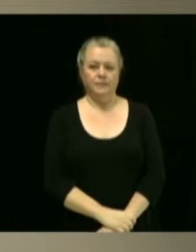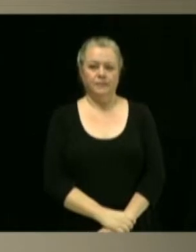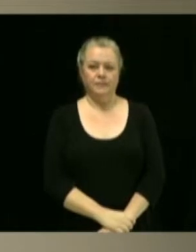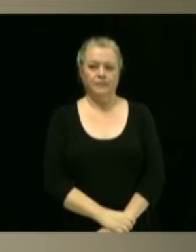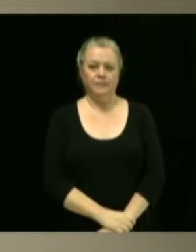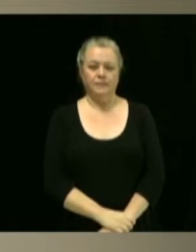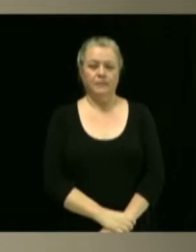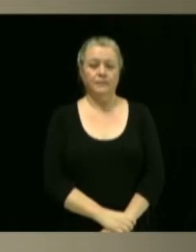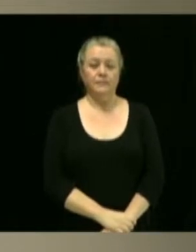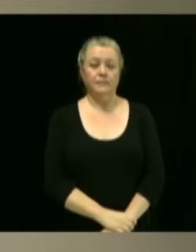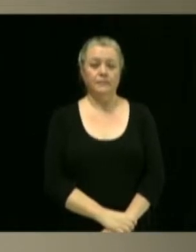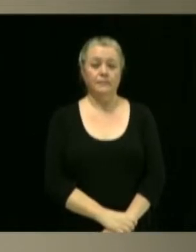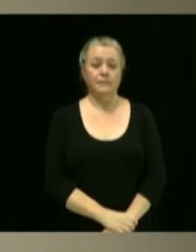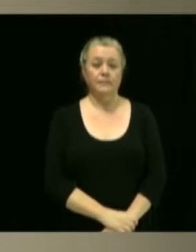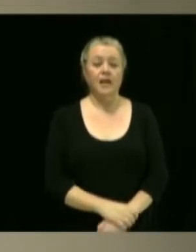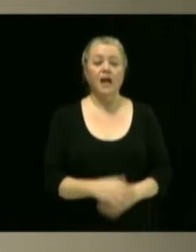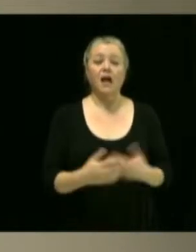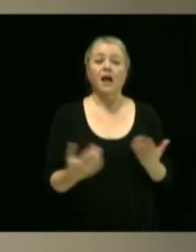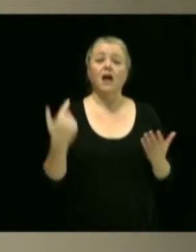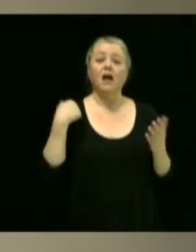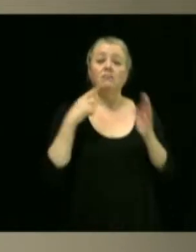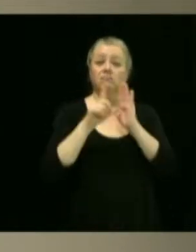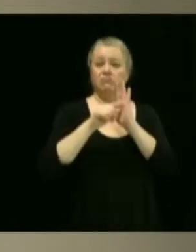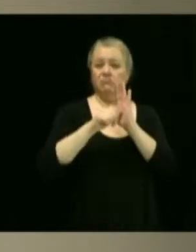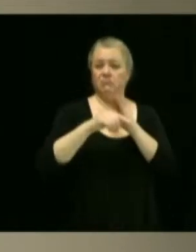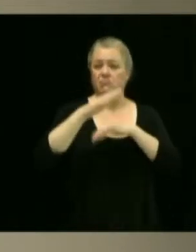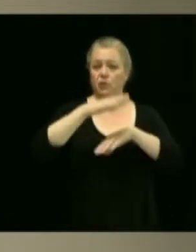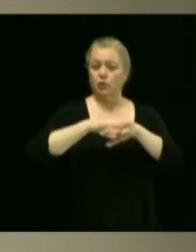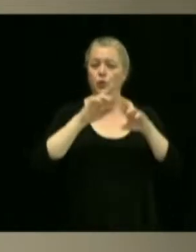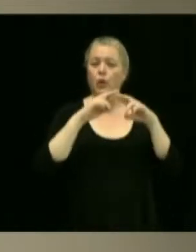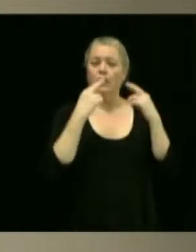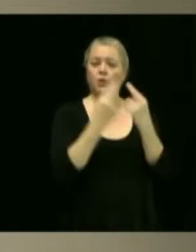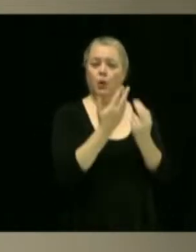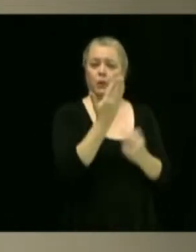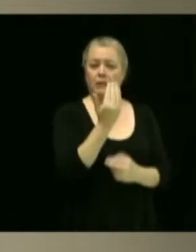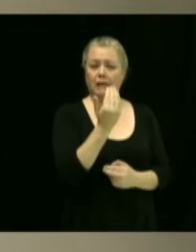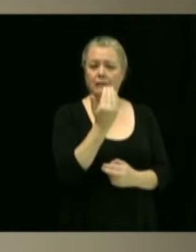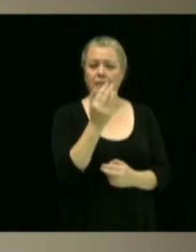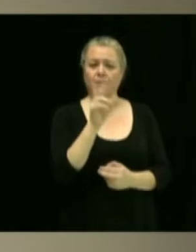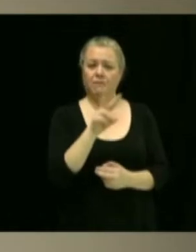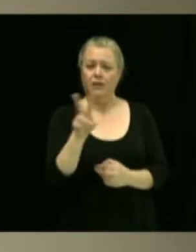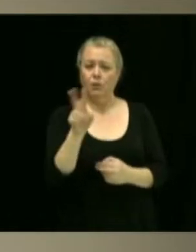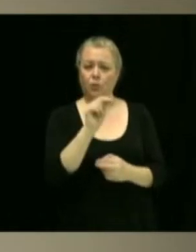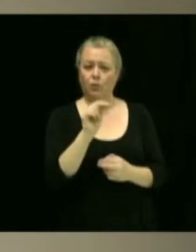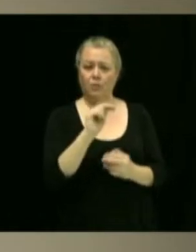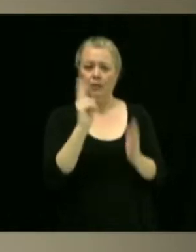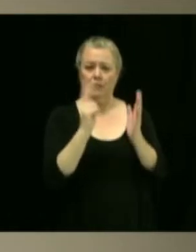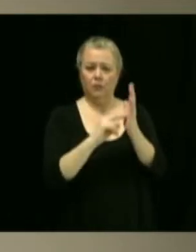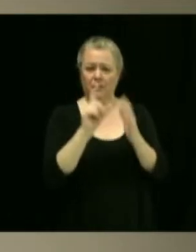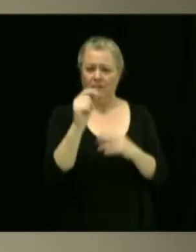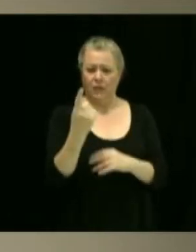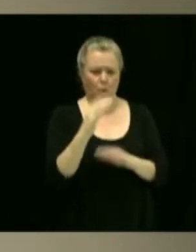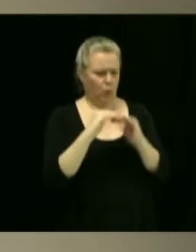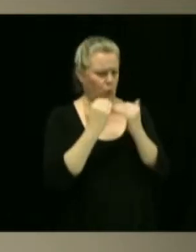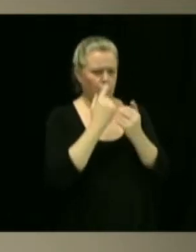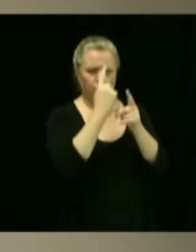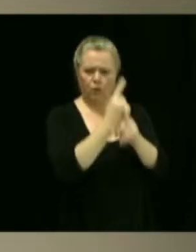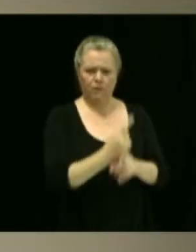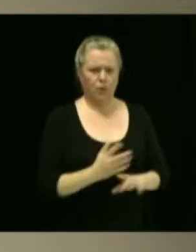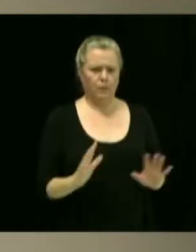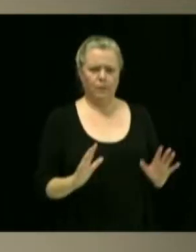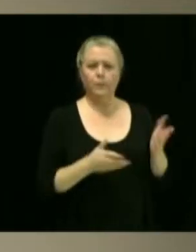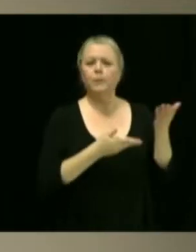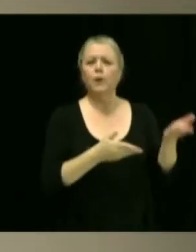Procès verbal des séances tenues le 15 et le 22 novembre 2021. Est-ce que tout est conforme? Est-ce que j'aurais un